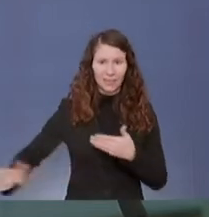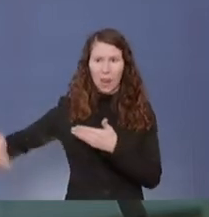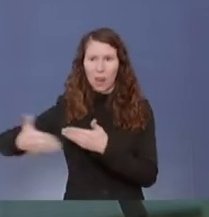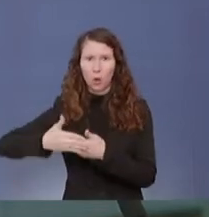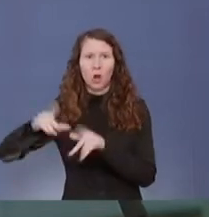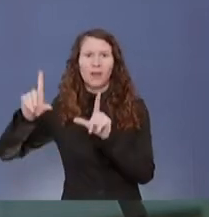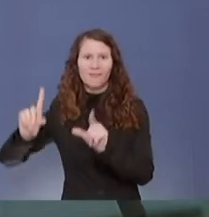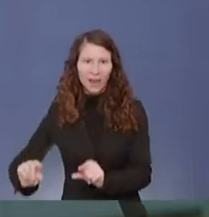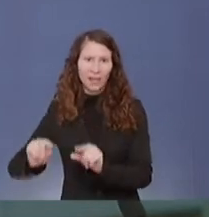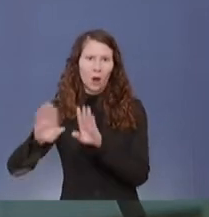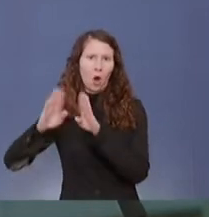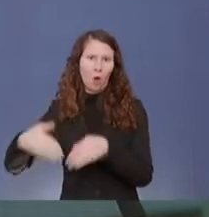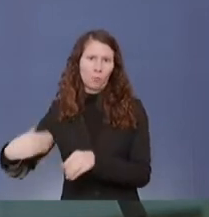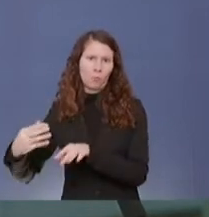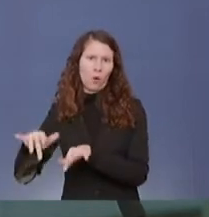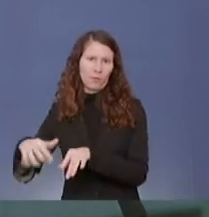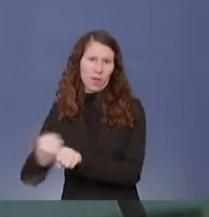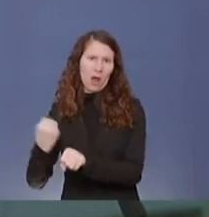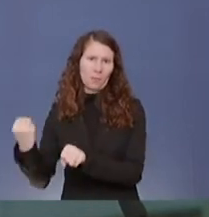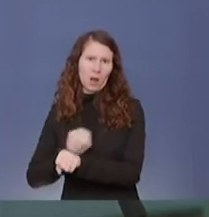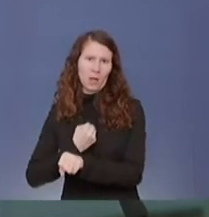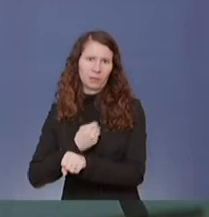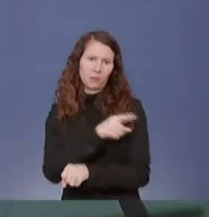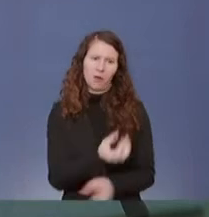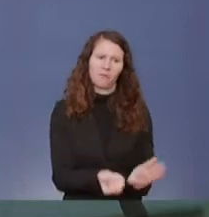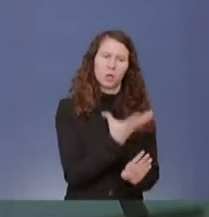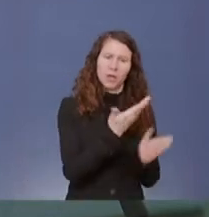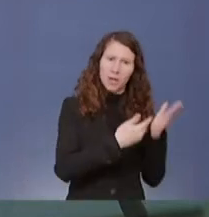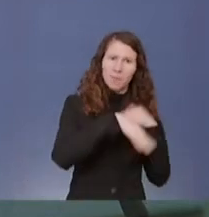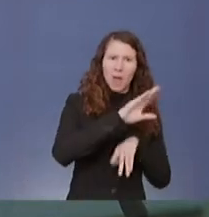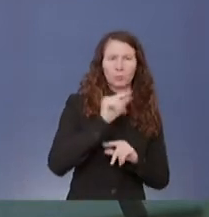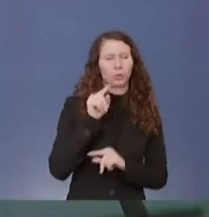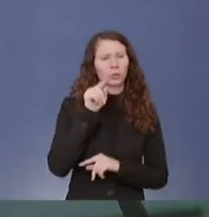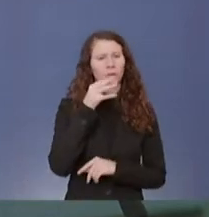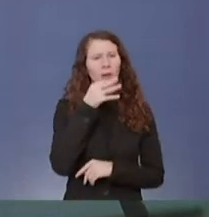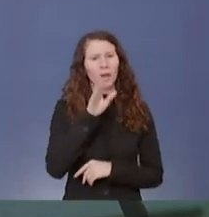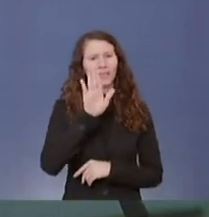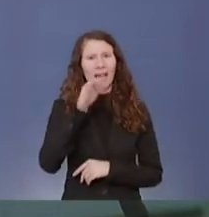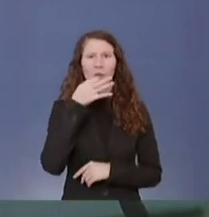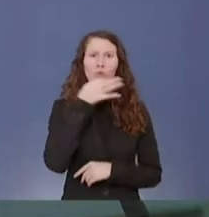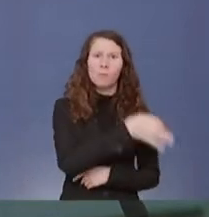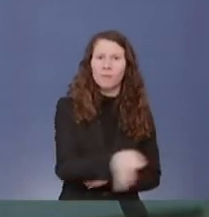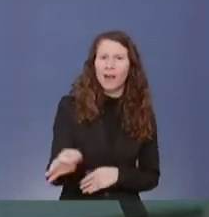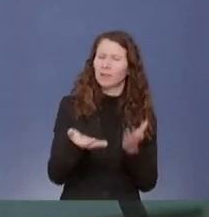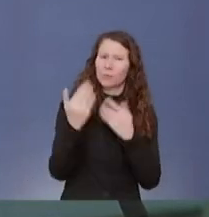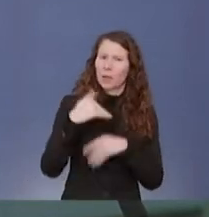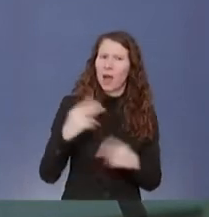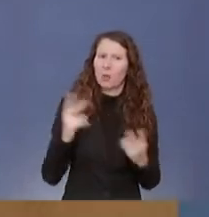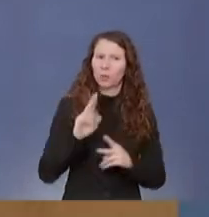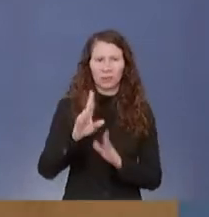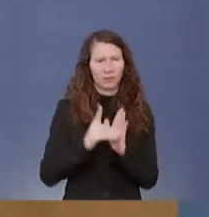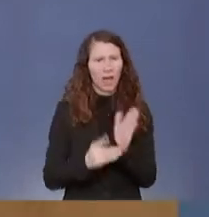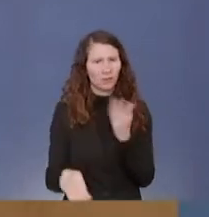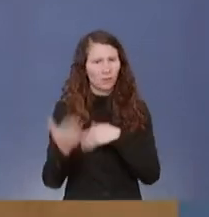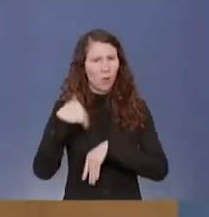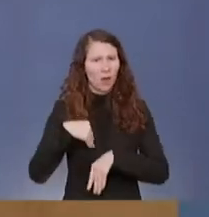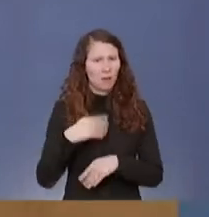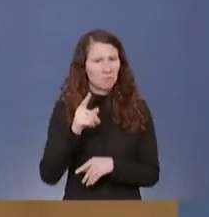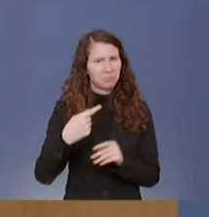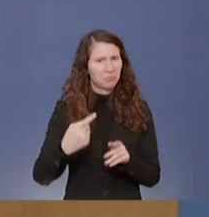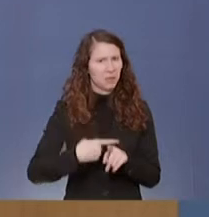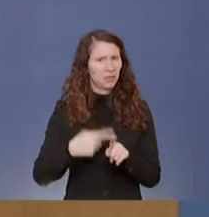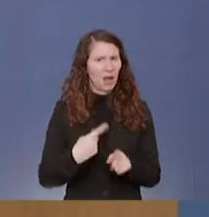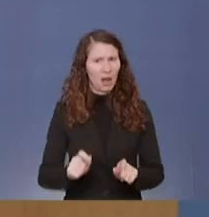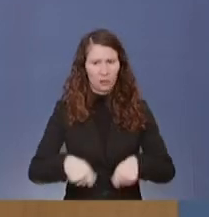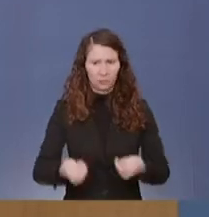März. Können Sie vielleicht sagen, worauf sich Ihre Zahlen oder Ihre Umfragen stützen und wie Sie zu Ihrer Erkenntnis gekommen sind? Ja, ich hatte Ihnen ja